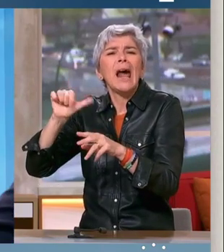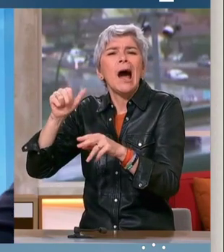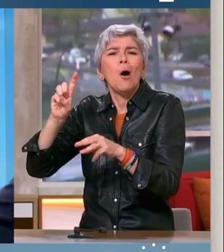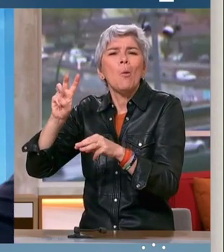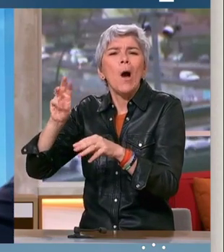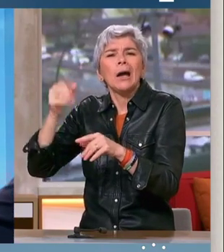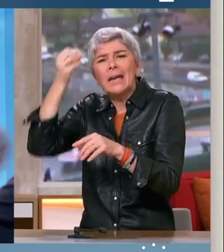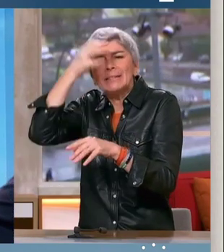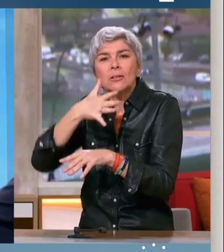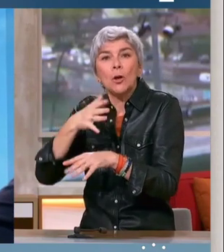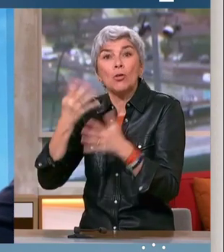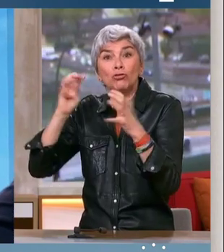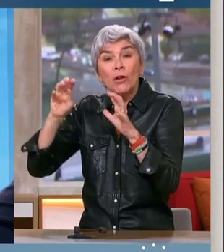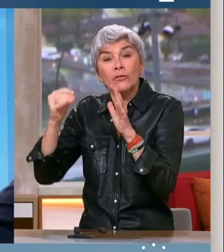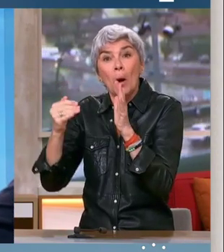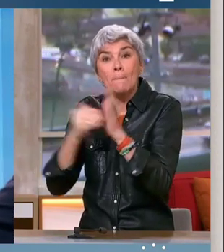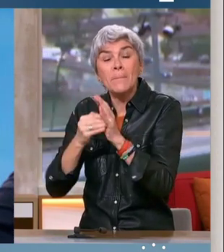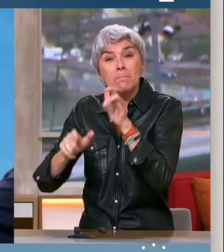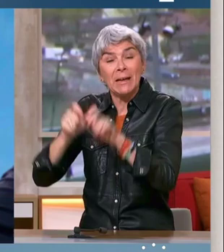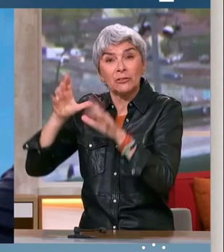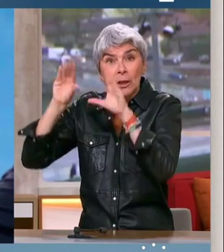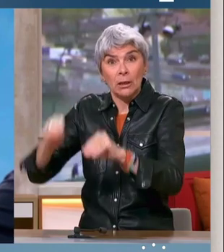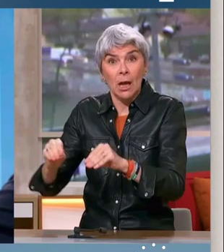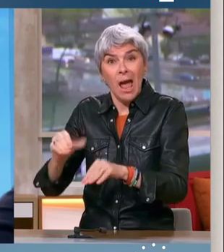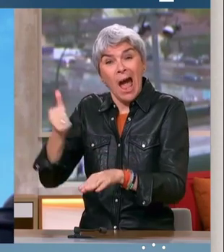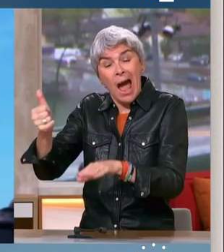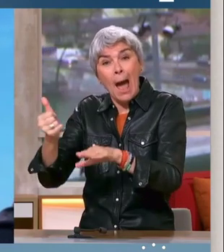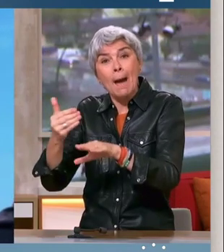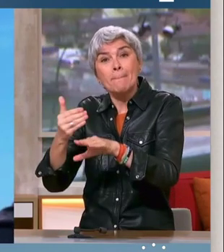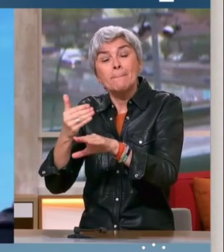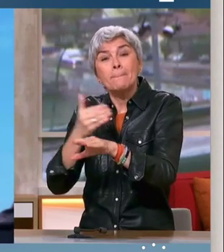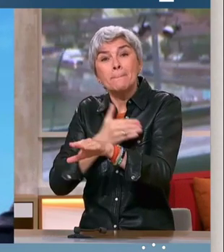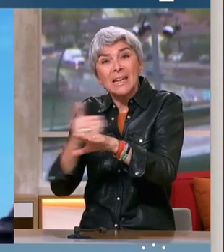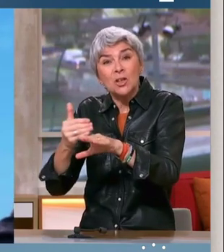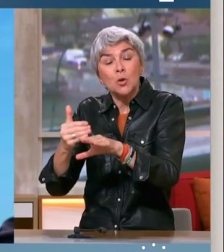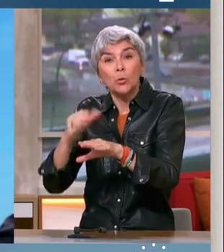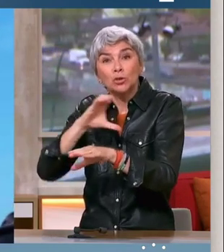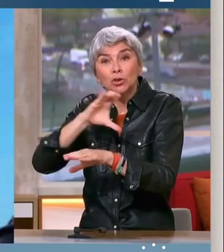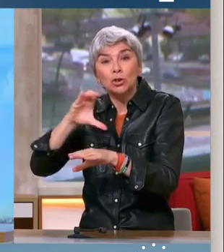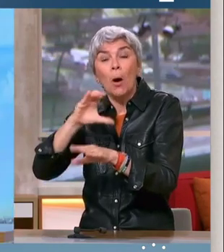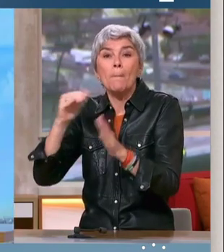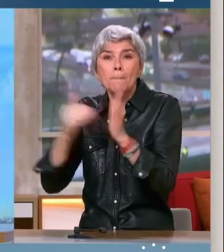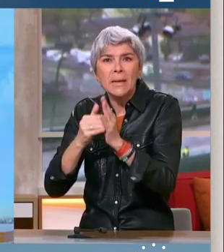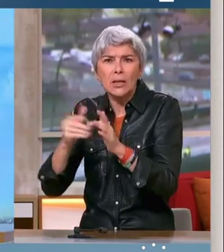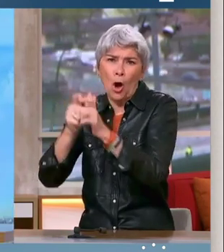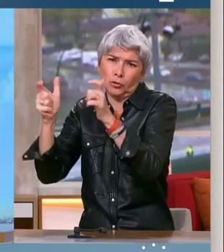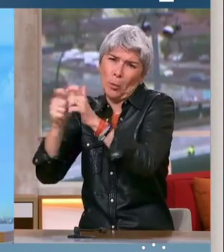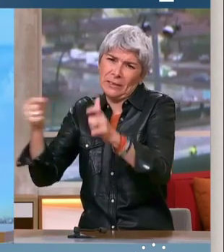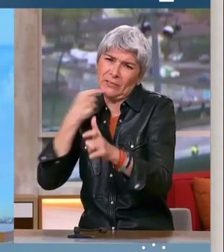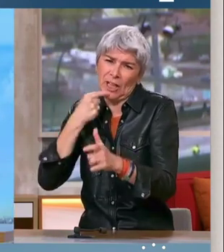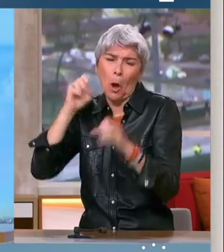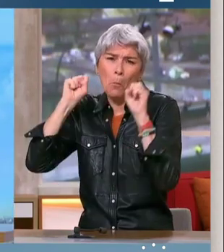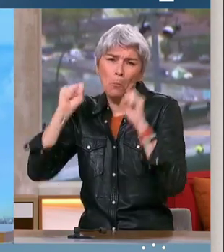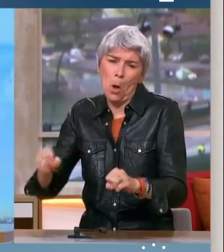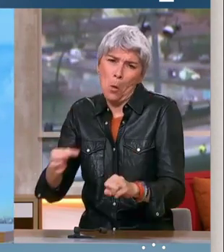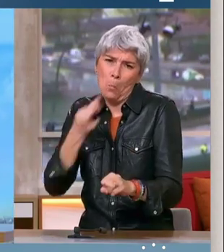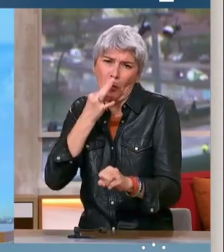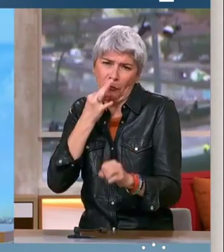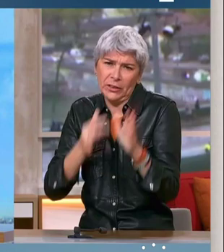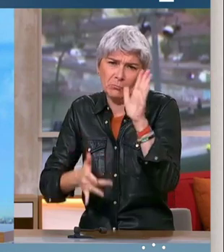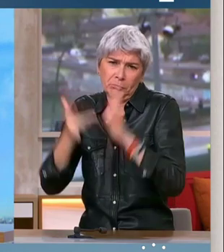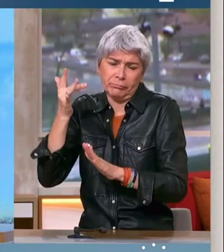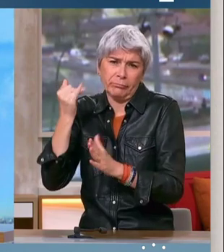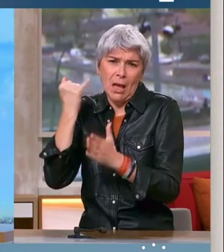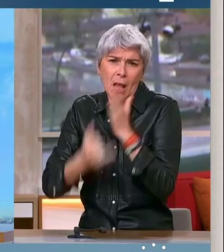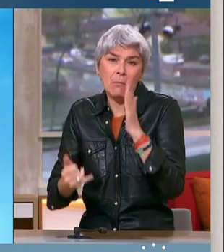bien connu, il y a 900 000 habitants au Delaware et il y a 1,1 million d'entreprises. Autant vous dire,'est des boîtes au lait où il se passe rien dedans. Ma excusez-moi d'y revenir,